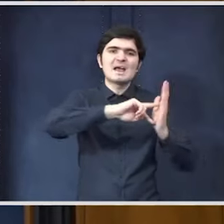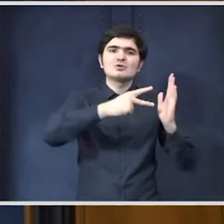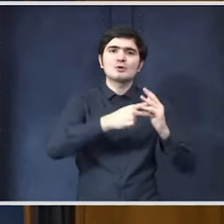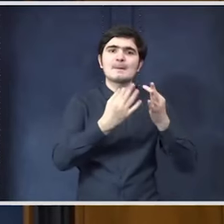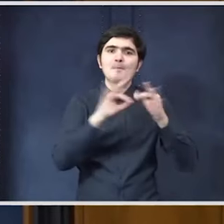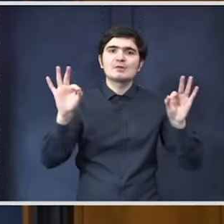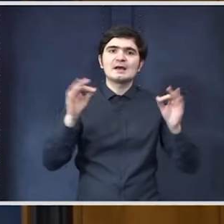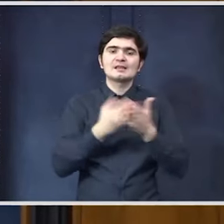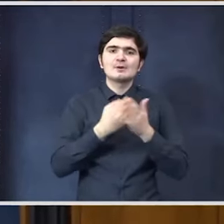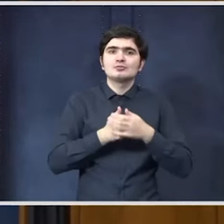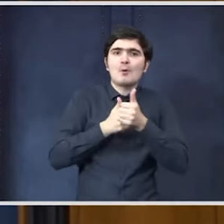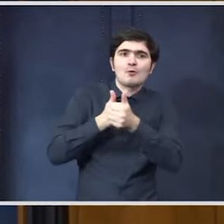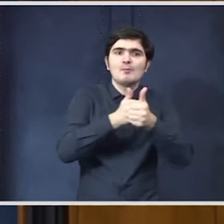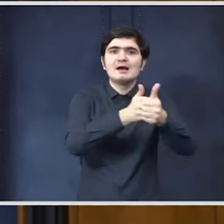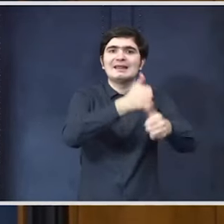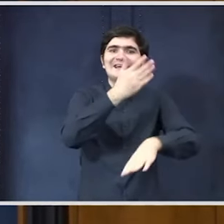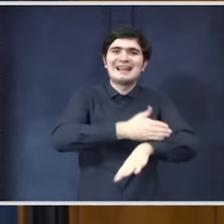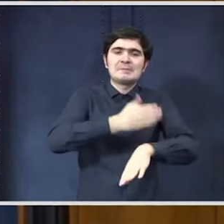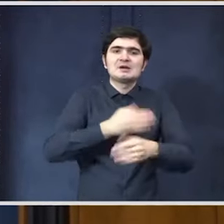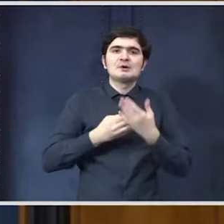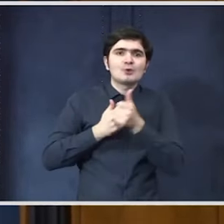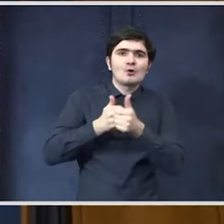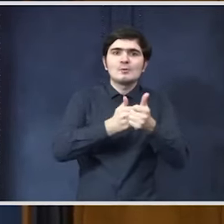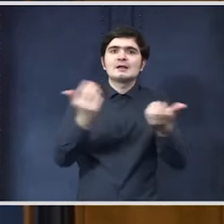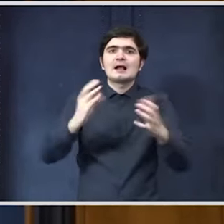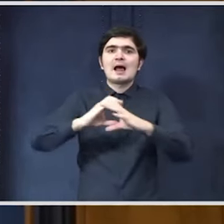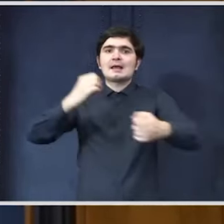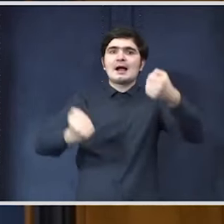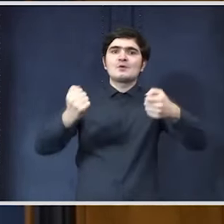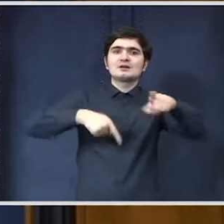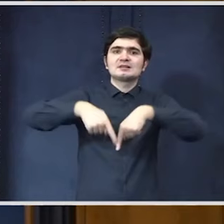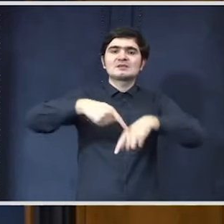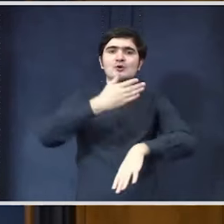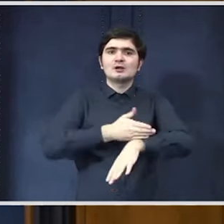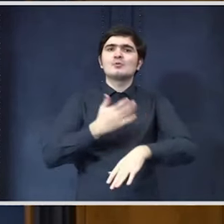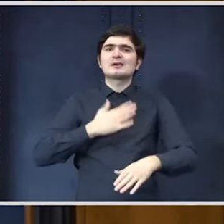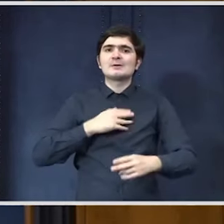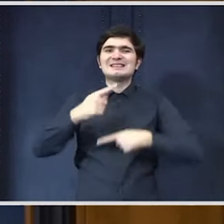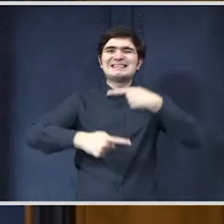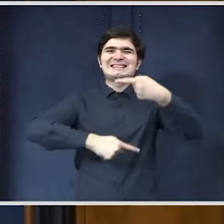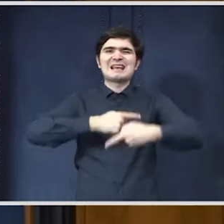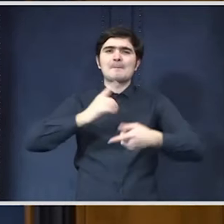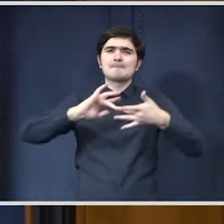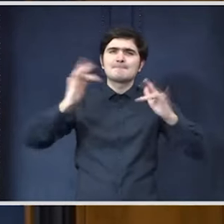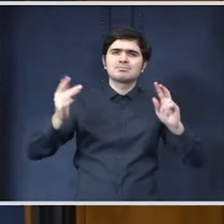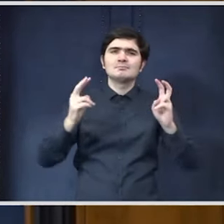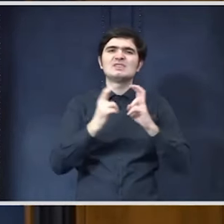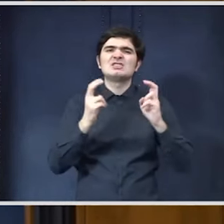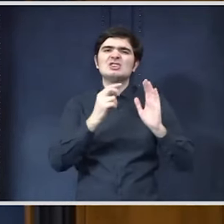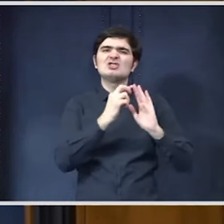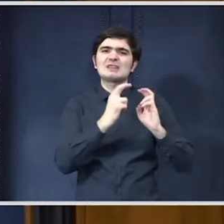de urmărire a masei lemnoase, a camioanelor care transportă lemnul, deci un sistem complet digital. Pe de altă parte